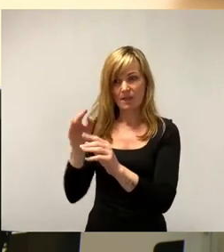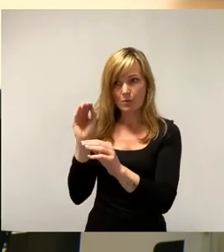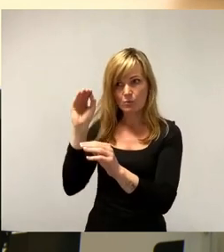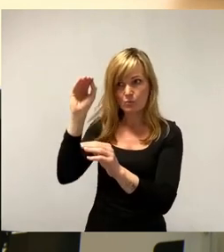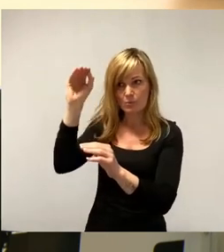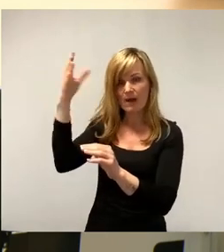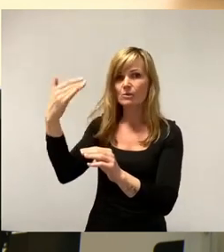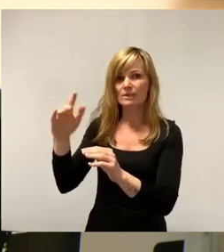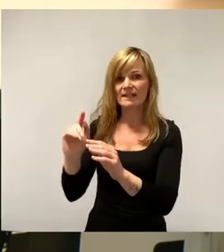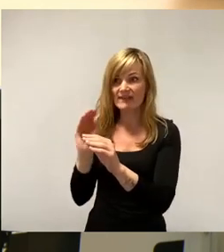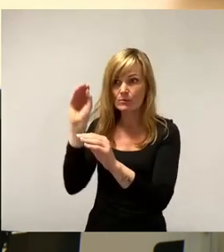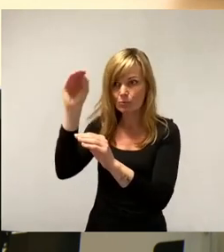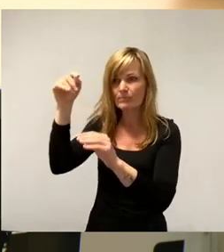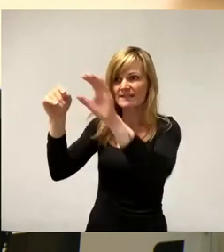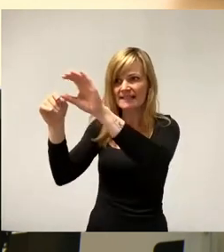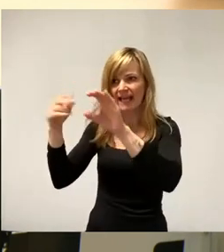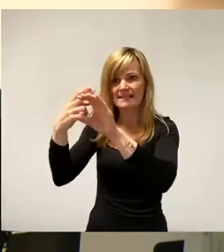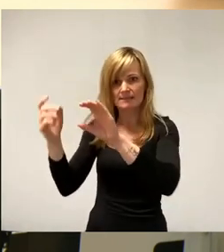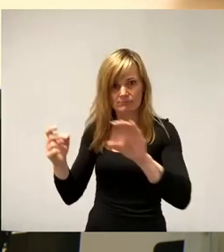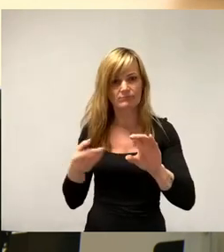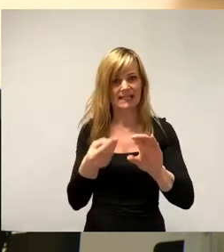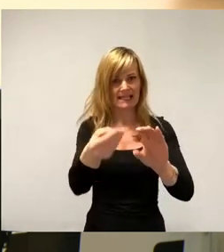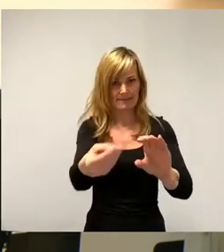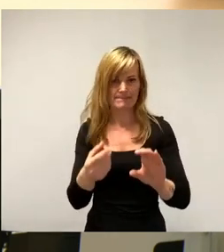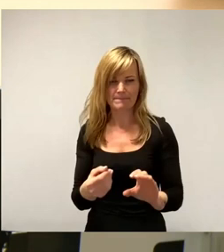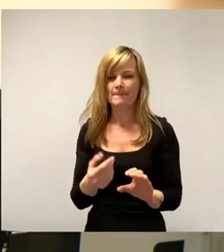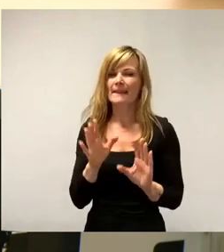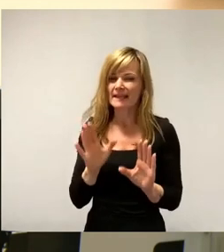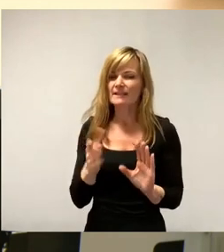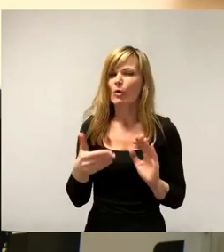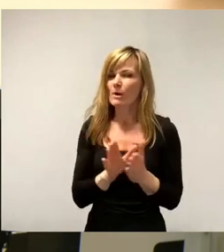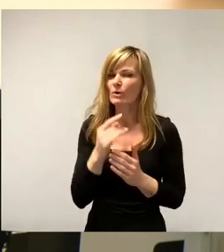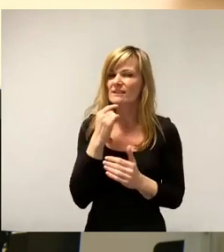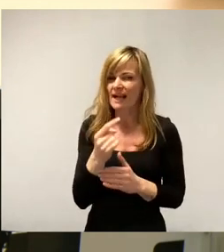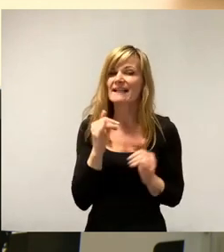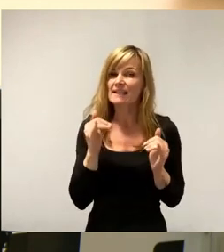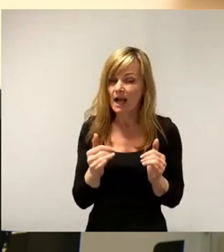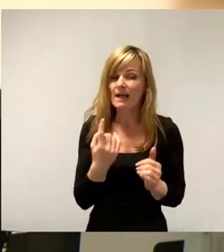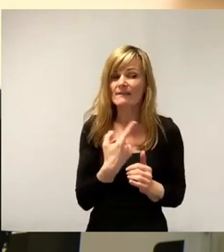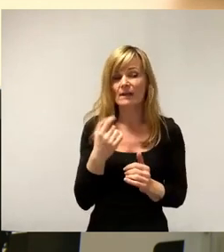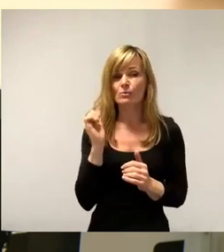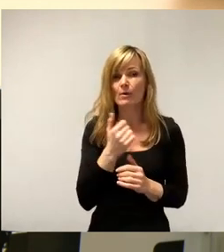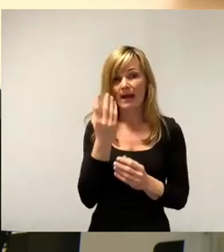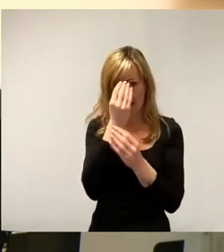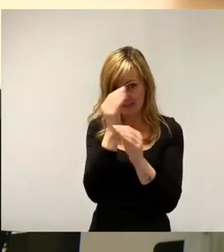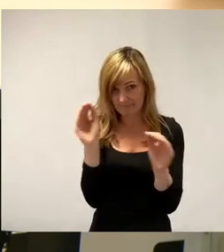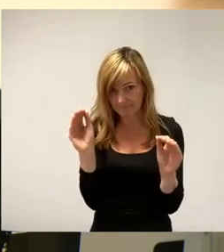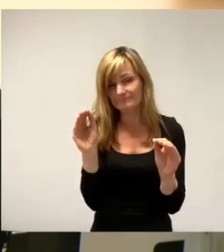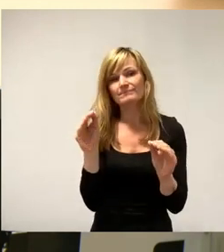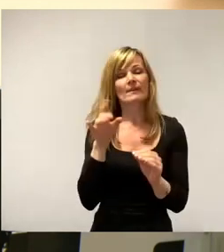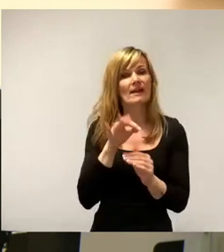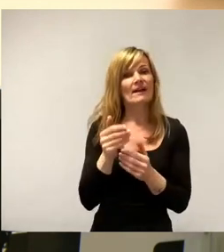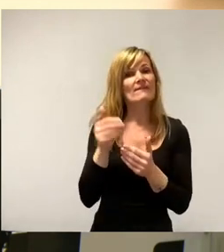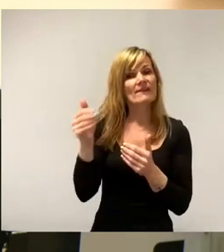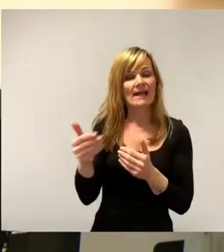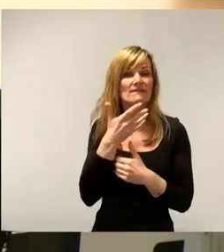Ich will auch noch mal kurz, weil es auch hier, glaube ich, noch mal als Stichwort viel sage. Ja, wir haben noch mal darauf hingewiesen, bei der Fernwärme sollte